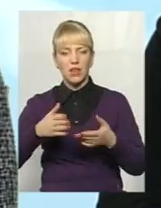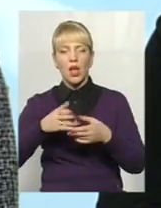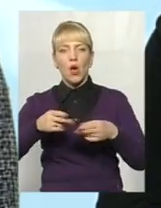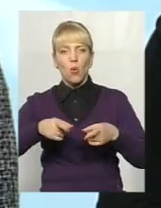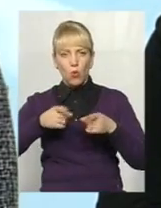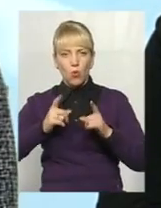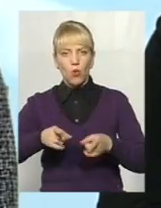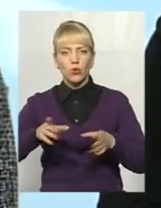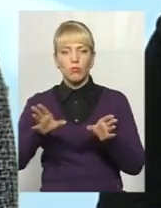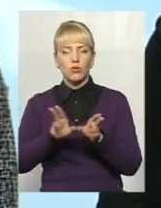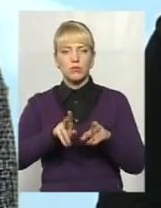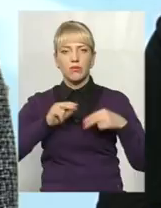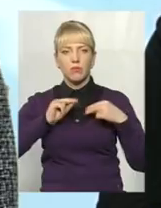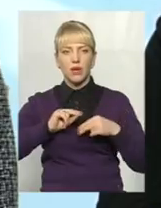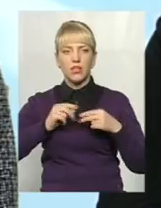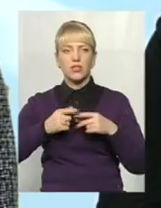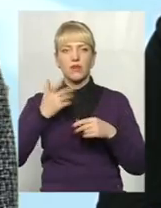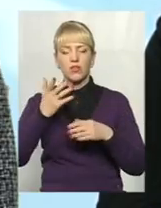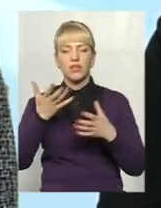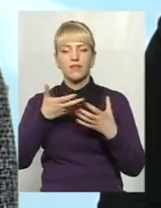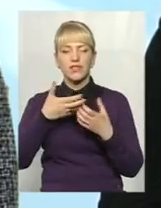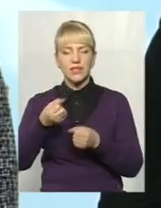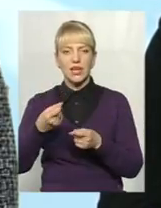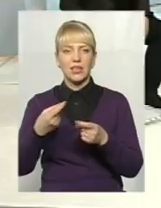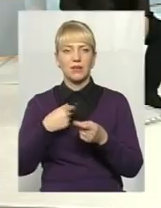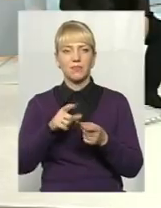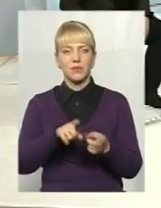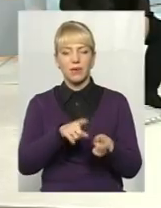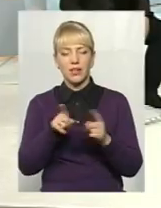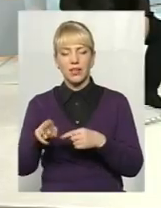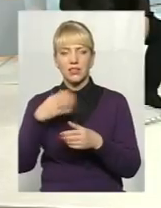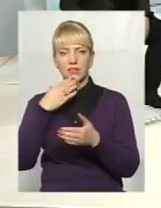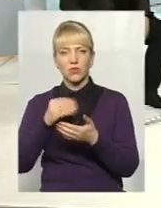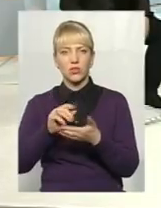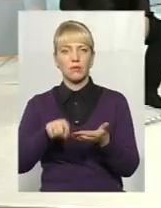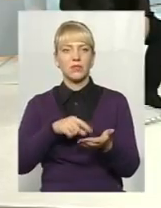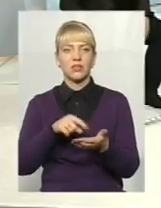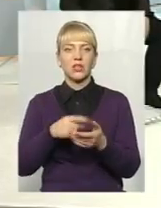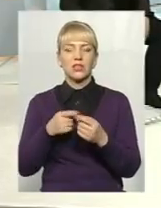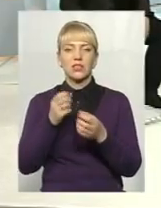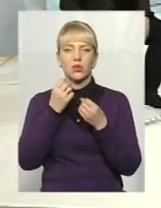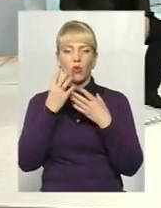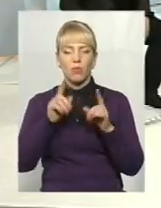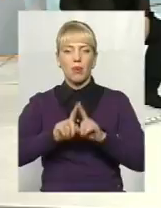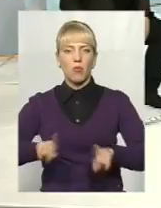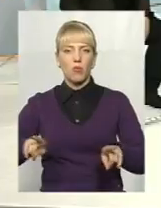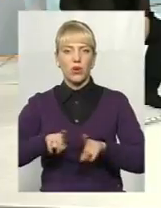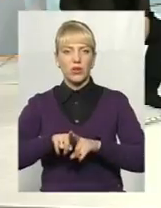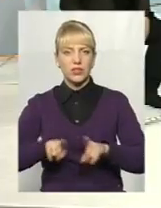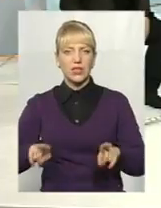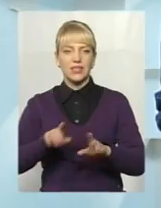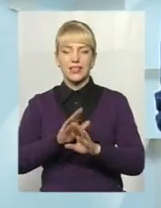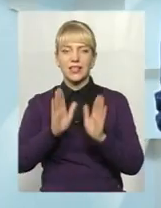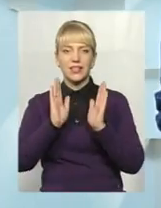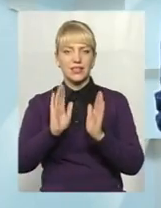взяло з тих заходів, які ми в місті проводимо, вже перенесли на своє місто. Тобто, це дуже хороша популяризація, не